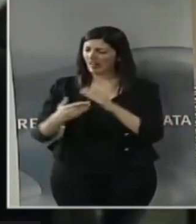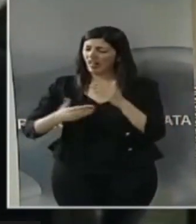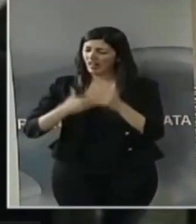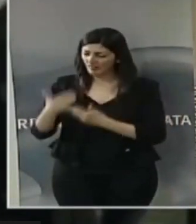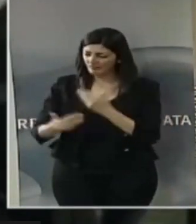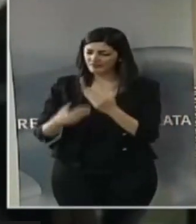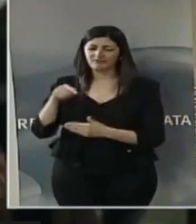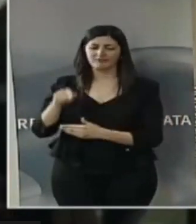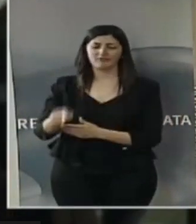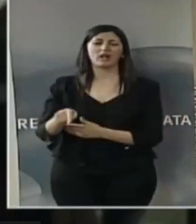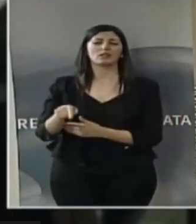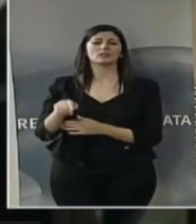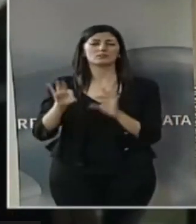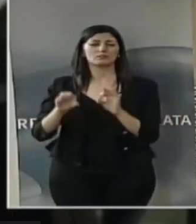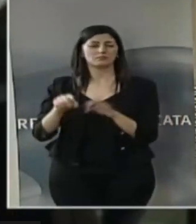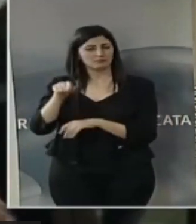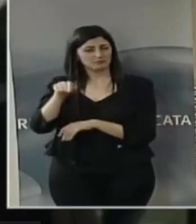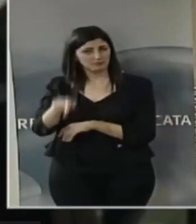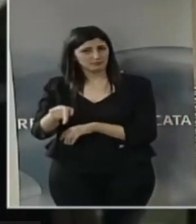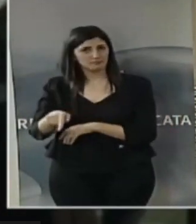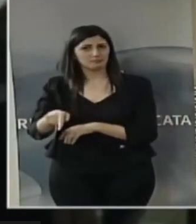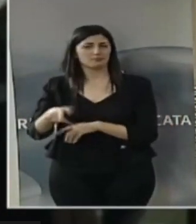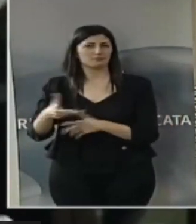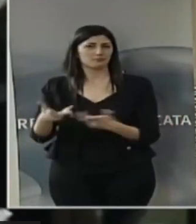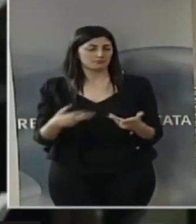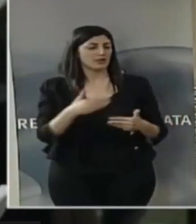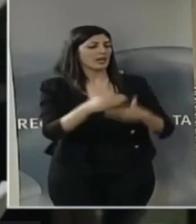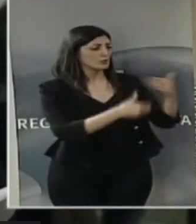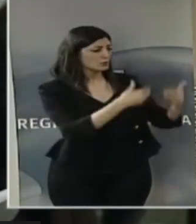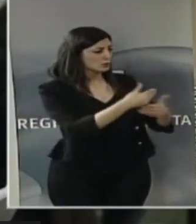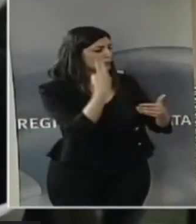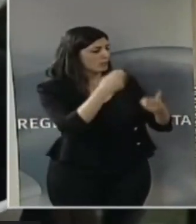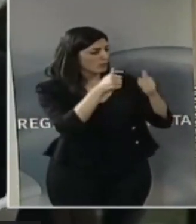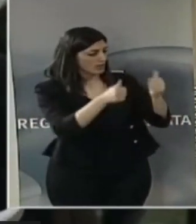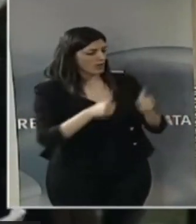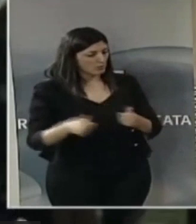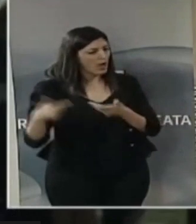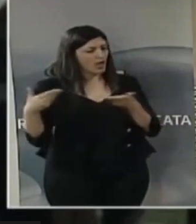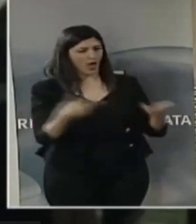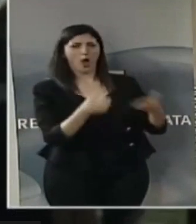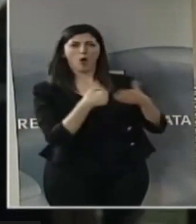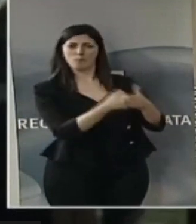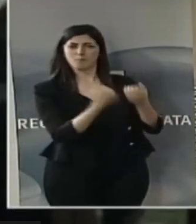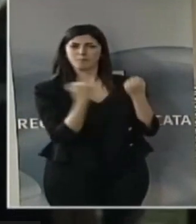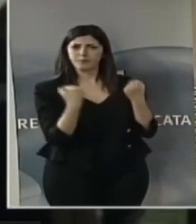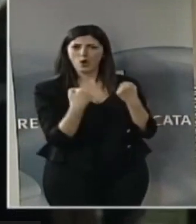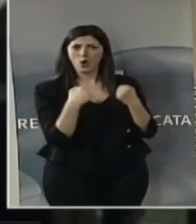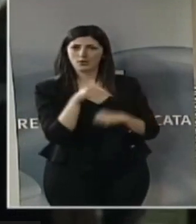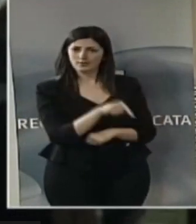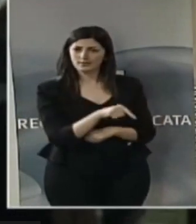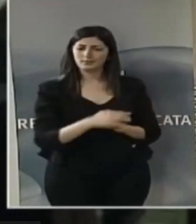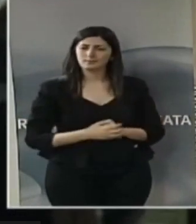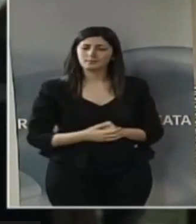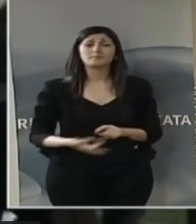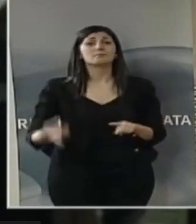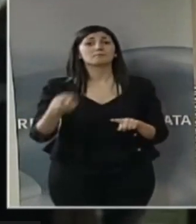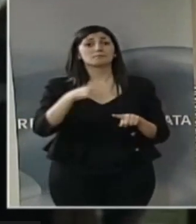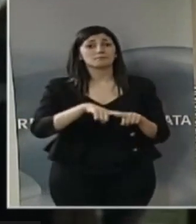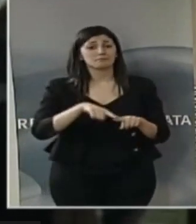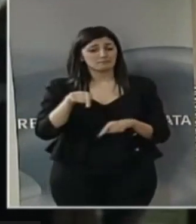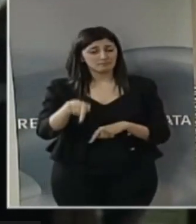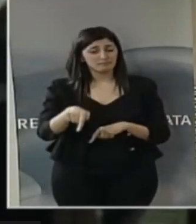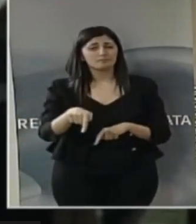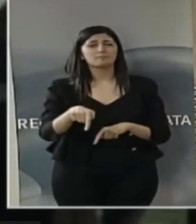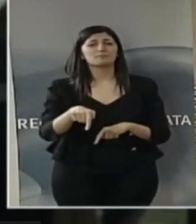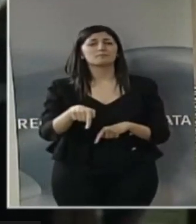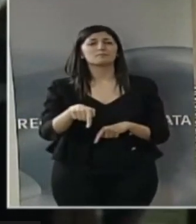grande aiuto all'istruttoria dei bandi e grande aiuto alla gestione,